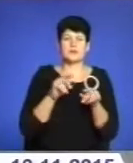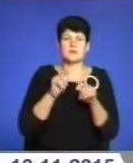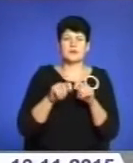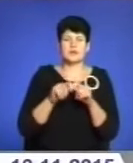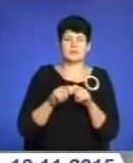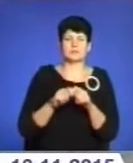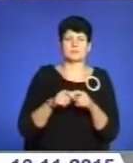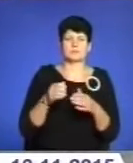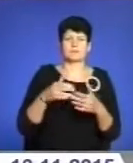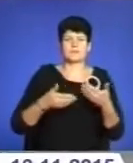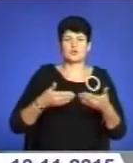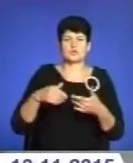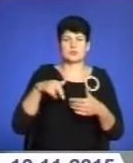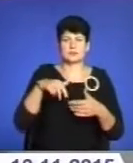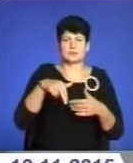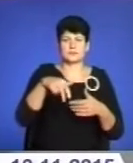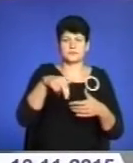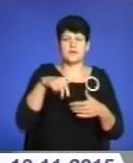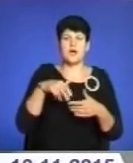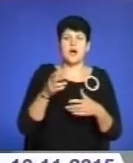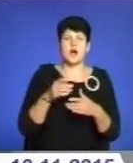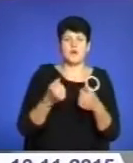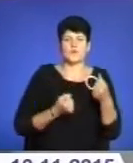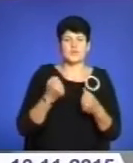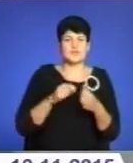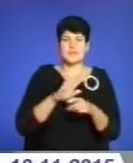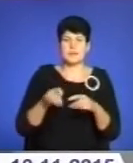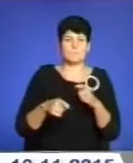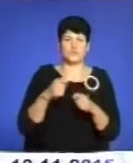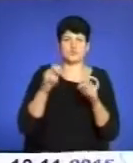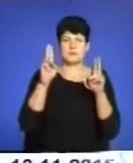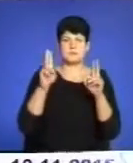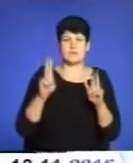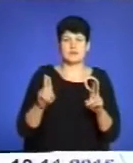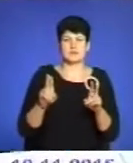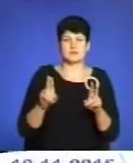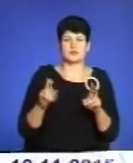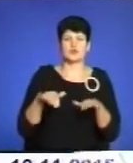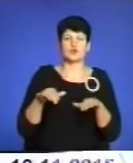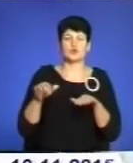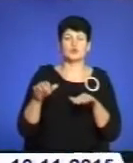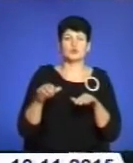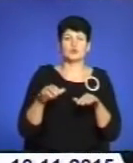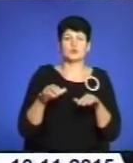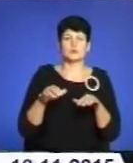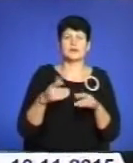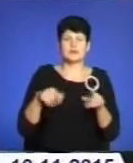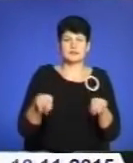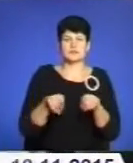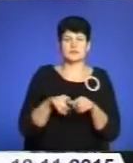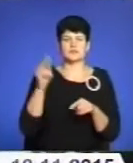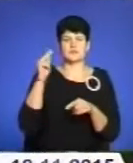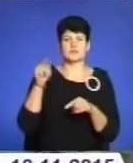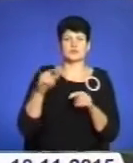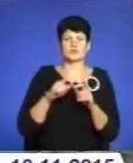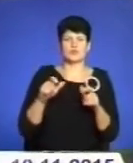переходили дорогу у встановленому місці, а одії не порушували правила дорожнього руху. «Я теж був у Юїрві цієї школи, теж